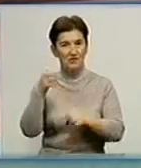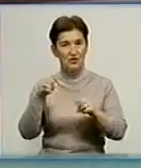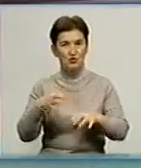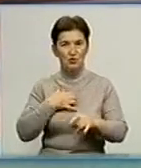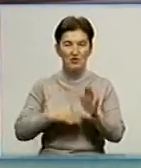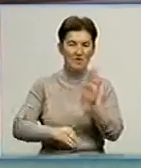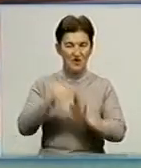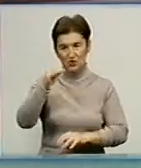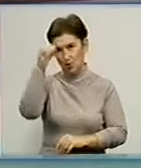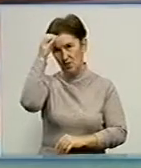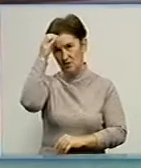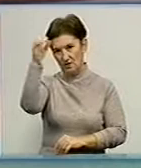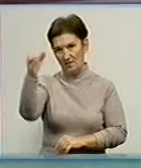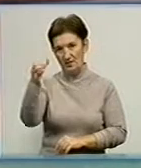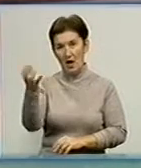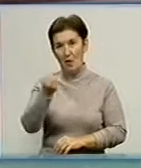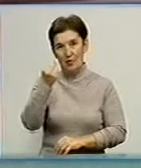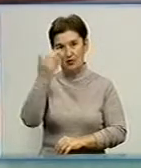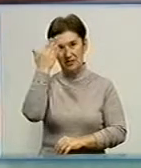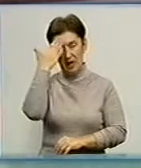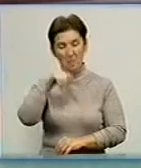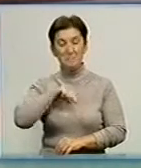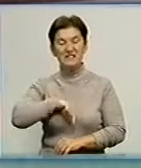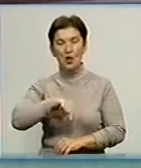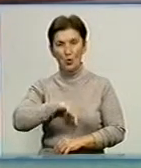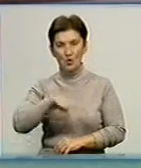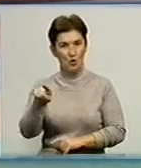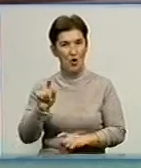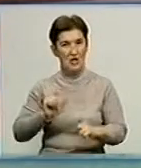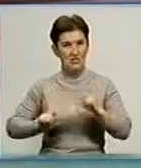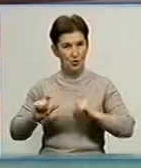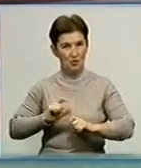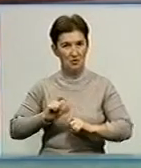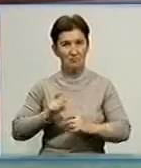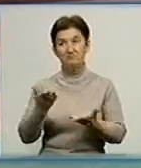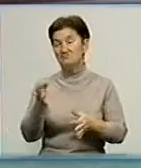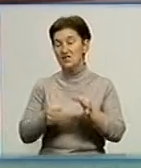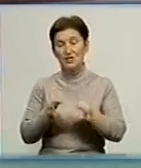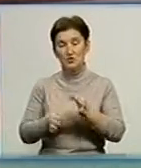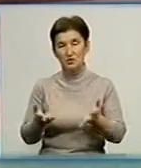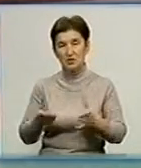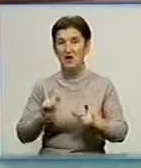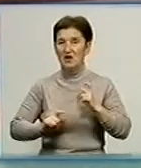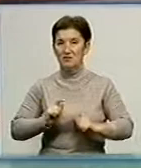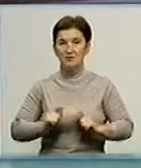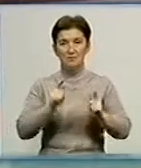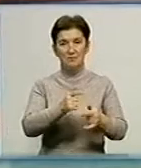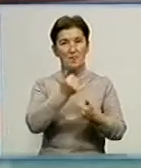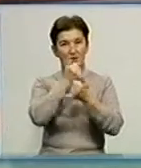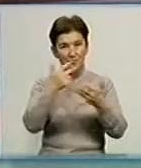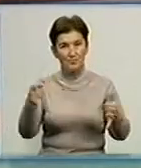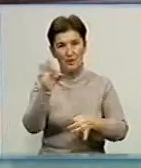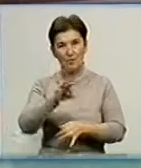вищу освіту і здобути професію психолога. Втім, стати студентом чоловікові цьогоріч не судилося. Вступити в інститут засуджений не зміг. Про